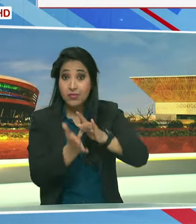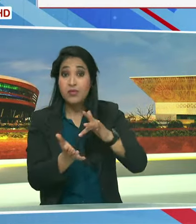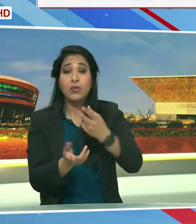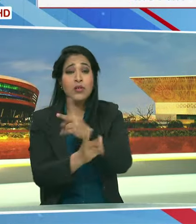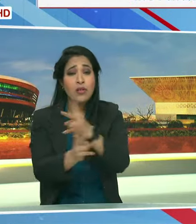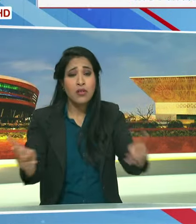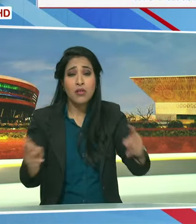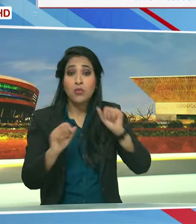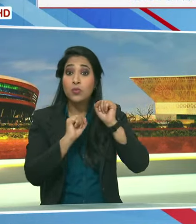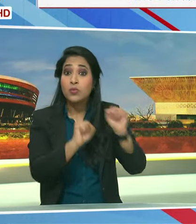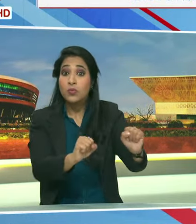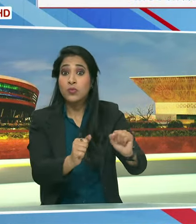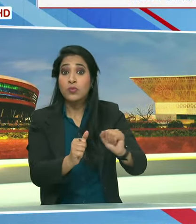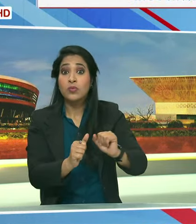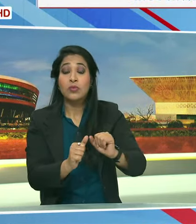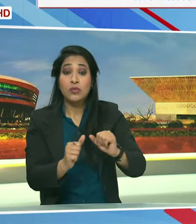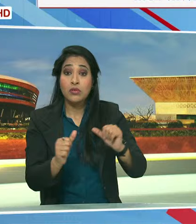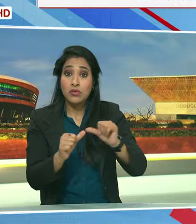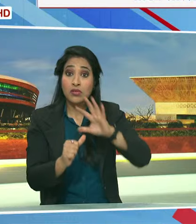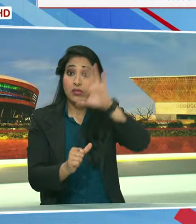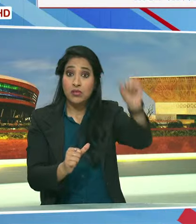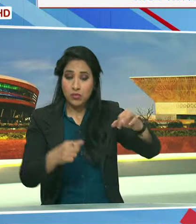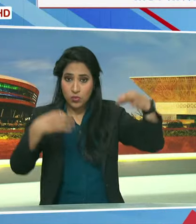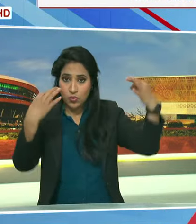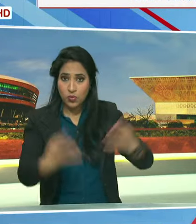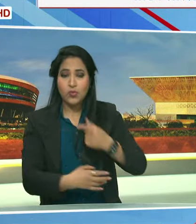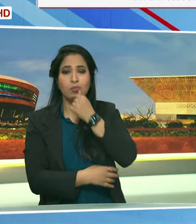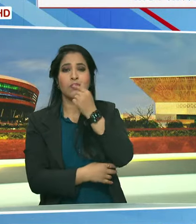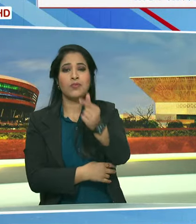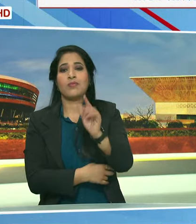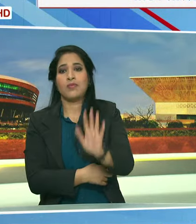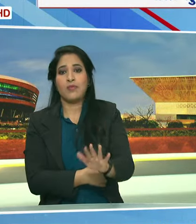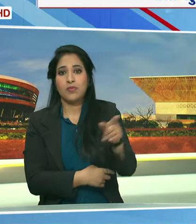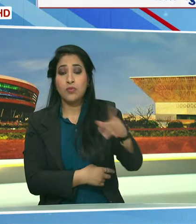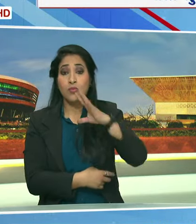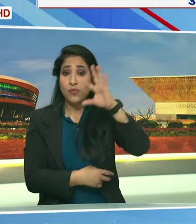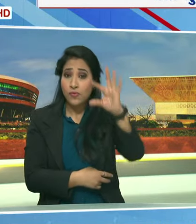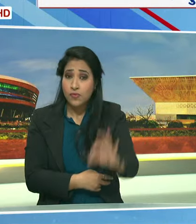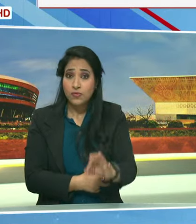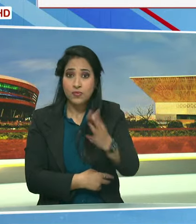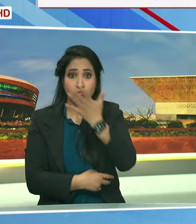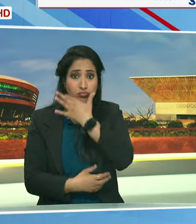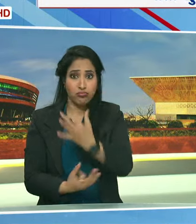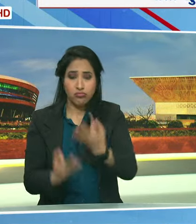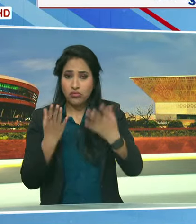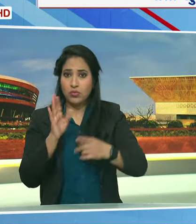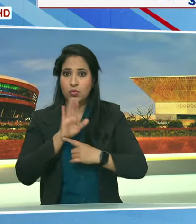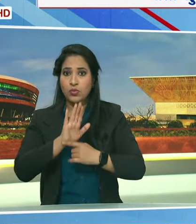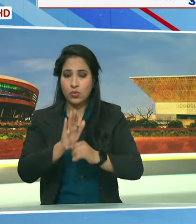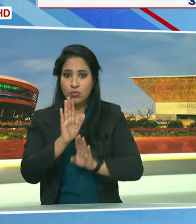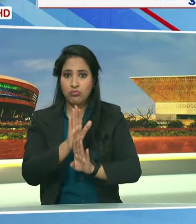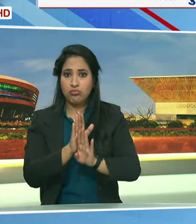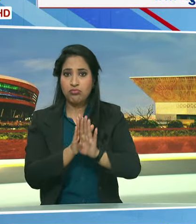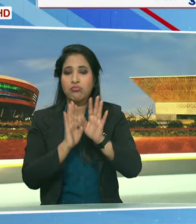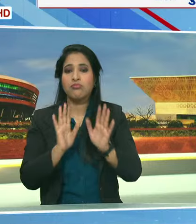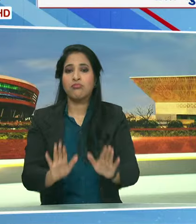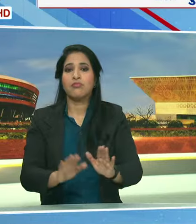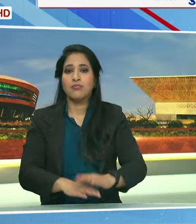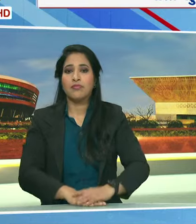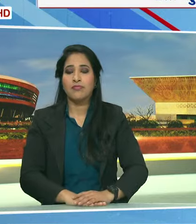अन्य देशों को मैं नया एशिया कहता हूँ जो वास्तव में अच्छा प्रदर्शन कर रहे हैं